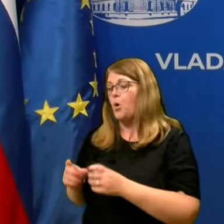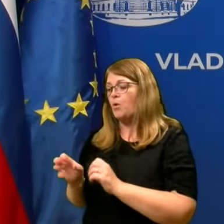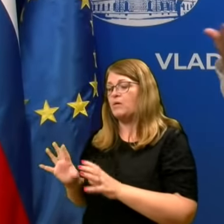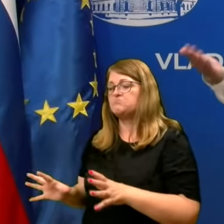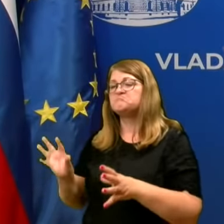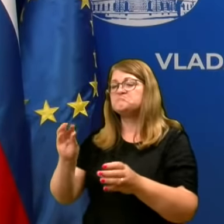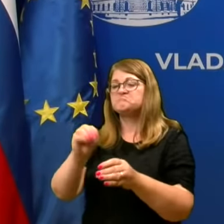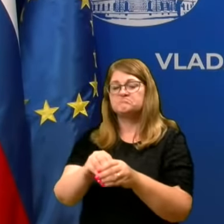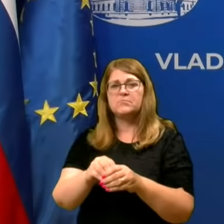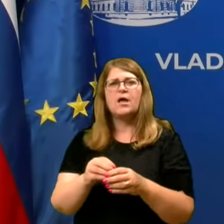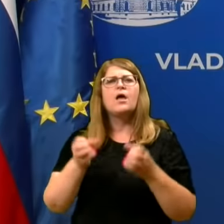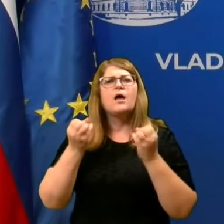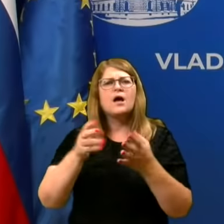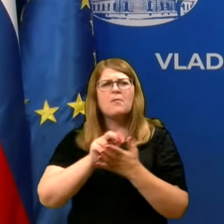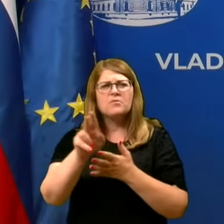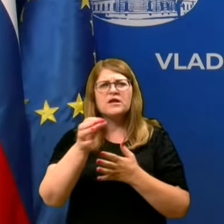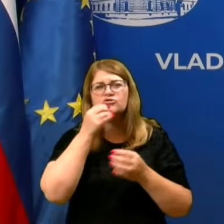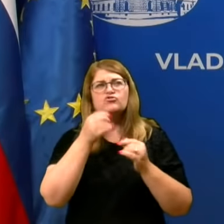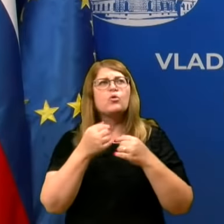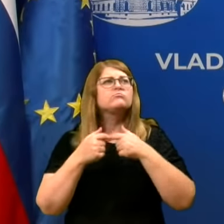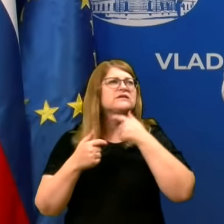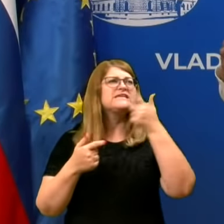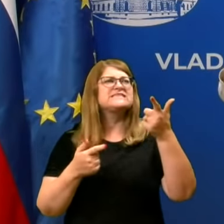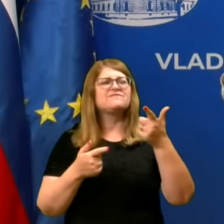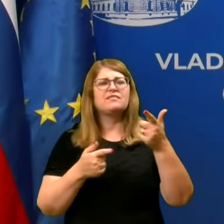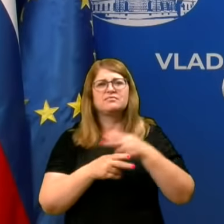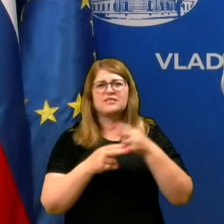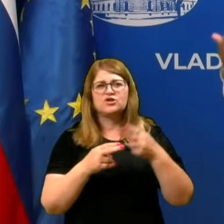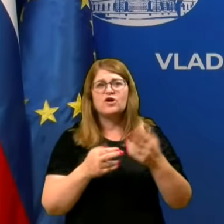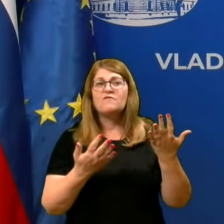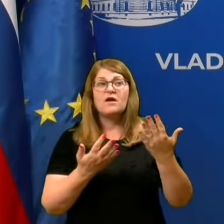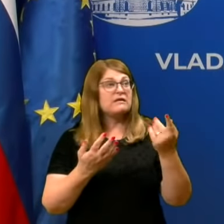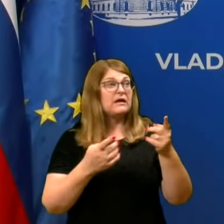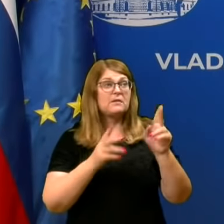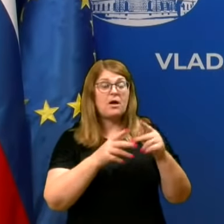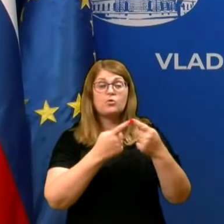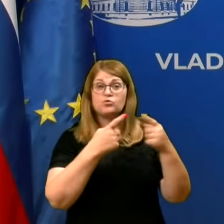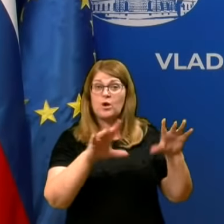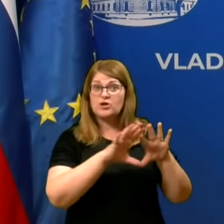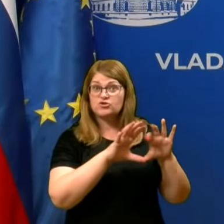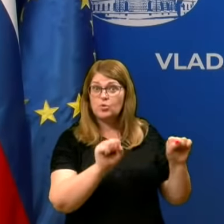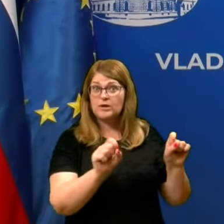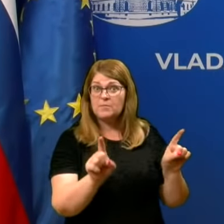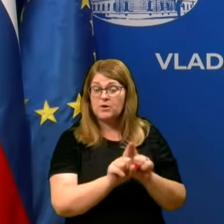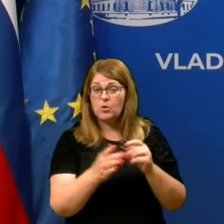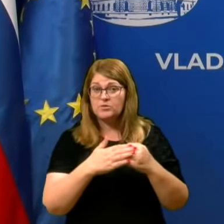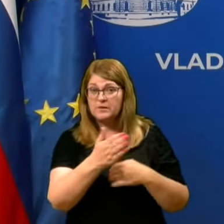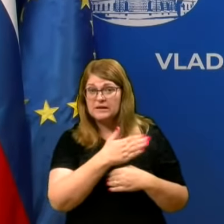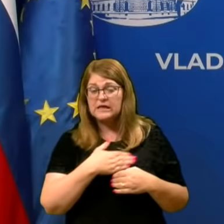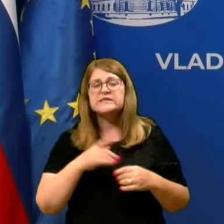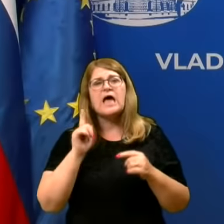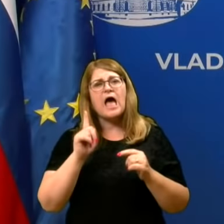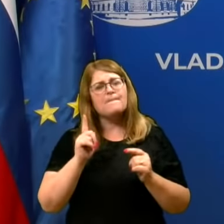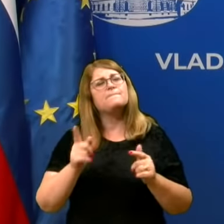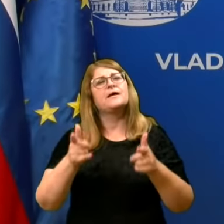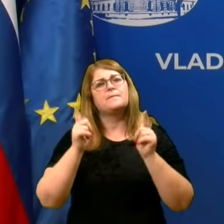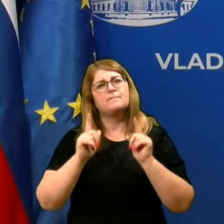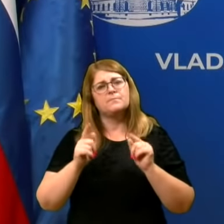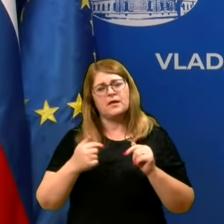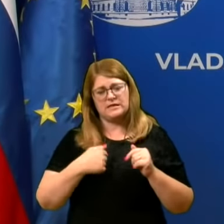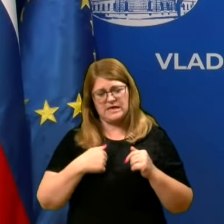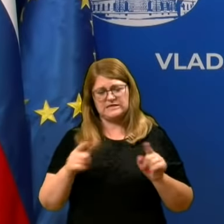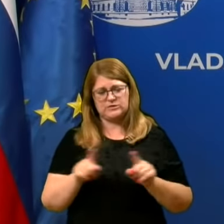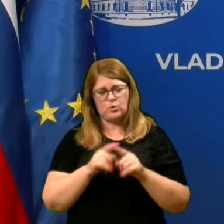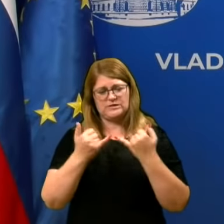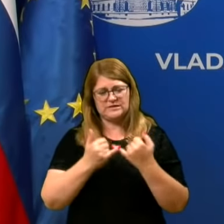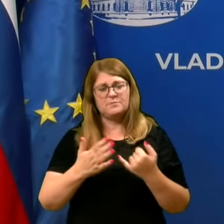mora tudi oceniti, kam gre, če je to izven države mogoče, kjer ne veljajo isti ukrepi, kot veljajo pri nas, ampak pričakujem, jaz kot staž bi